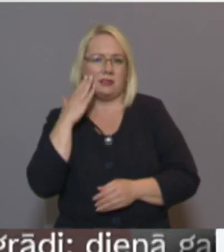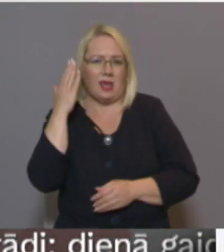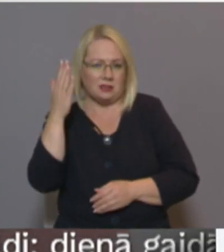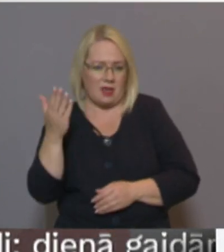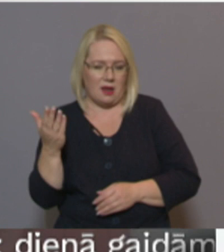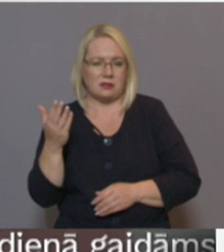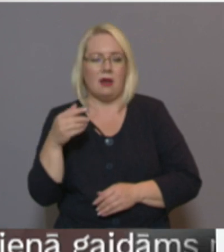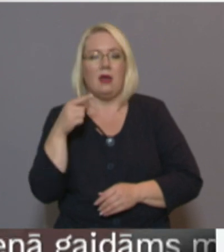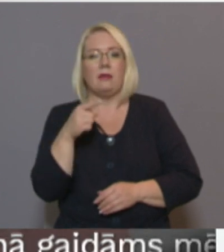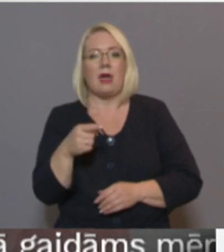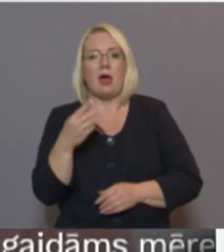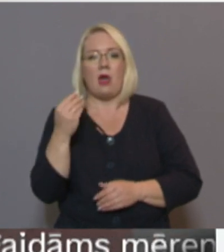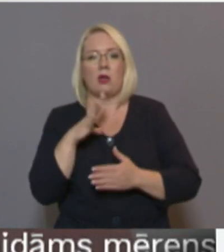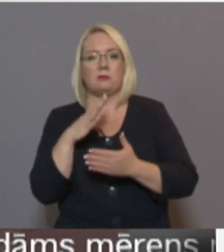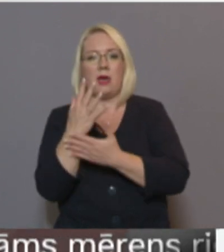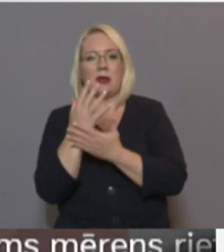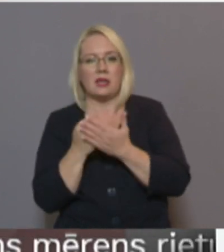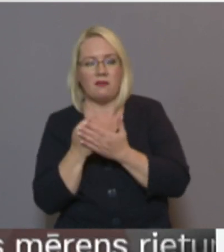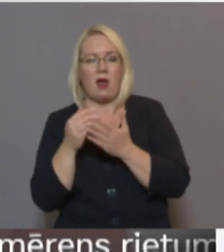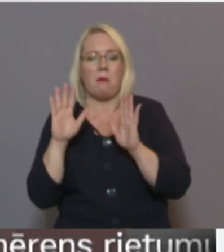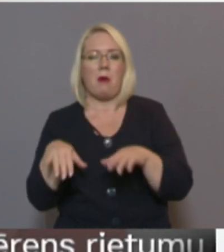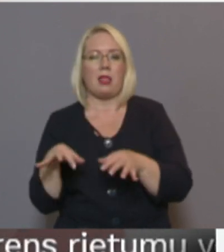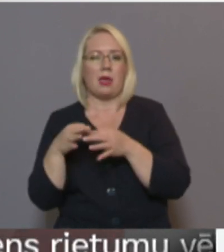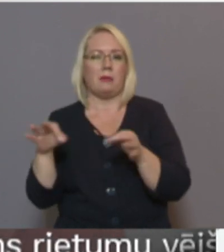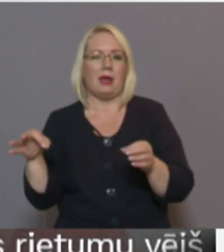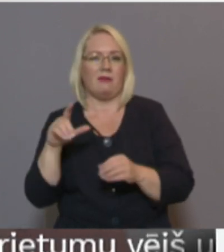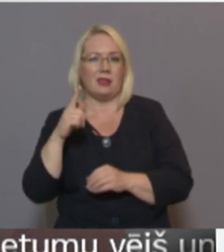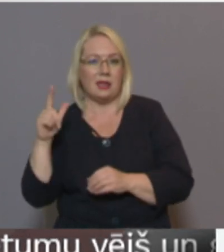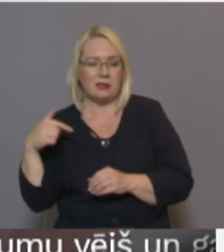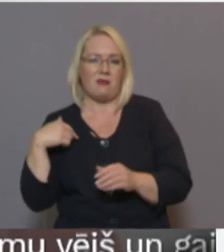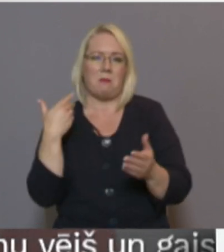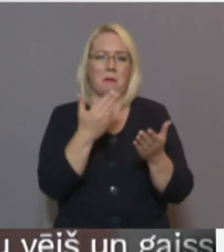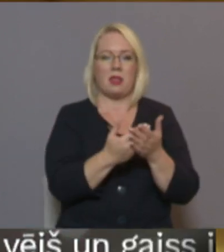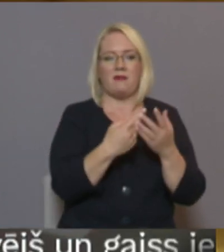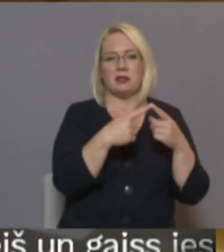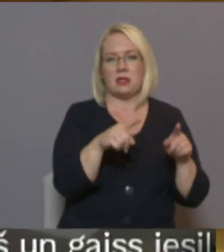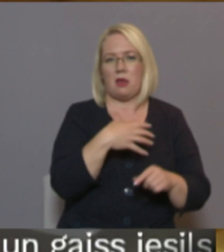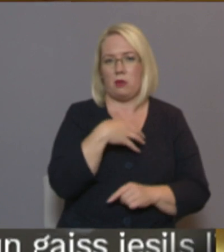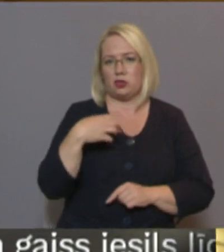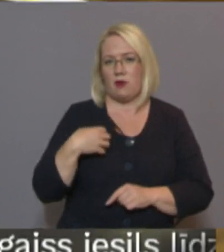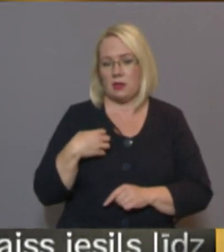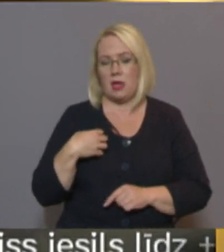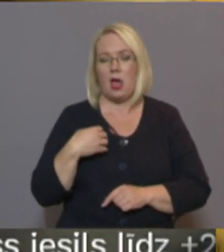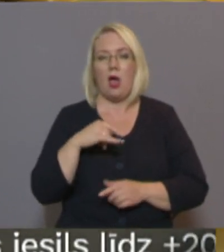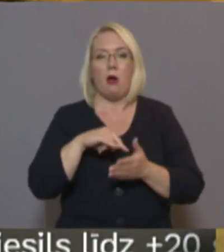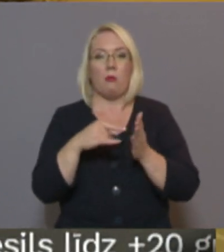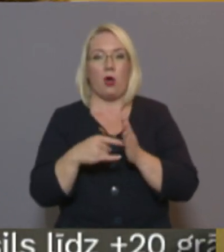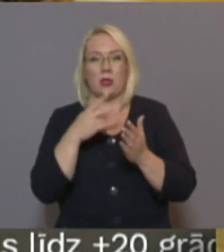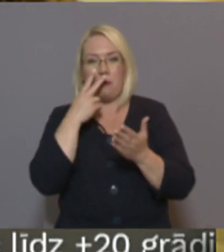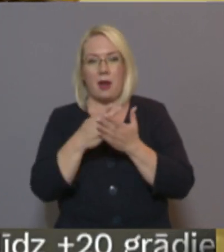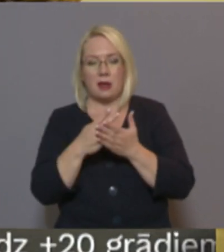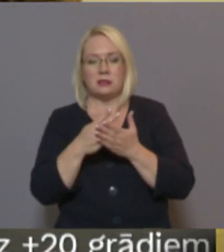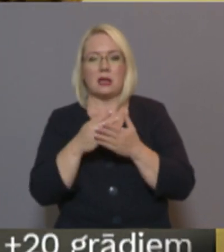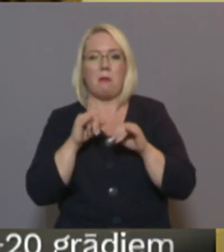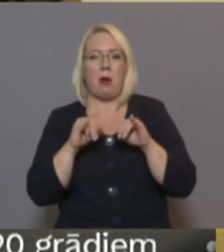kas bija rezervēta, atbrīvojās, un mēs varam viņu piedāvāt vēl kādai pašvaldībai. Projektā paredzēts, ka paplašanās jau